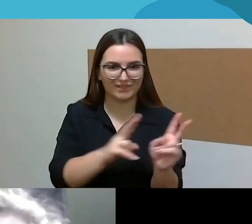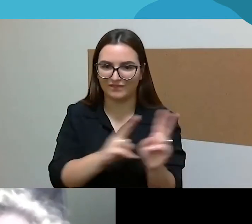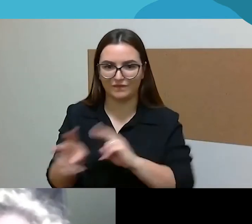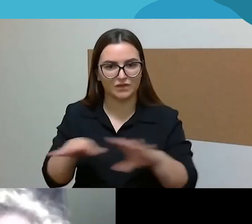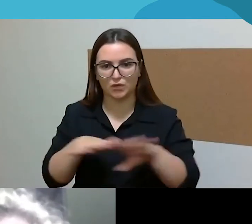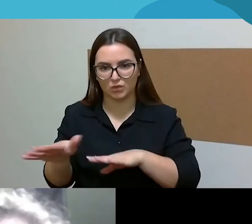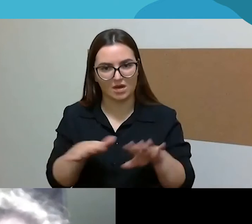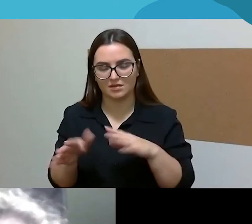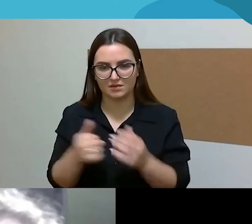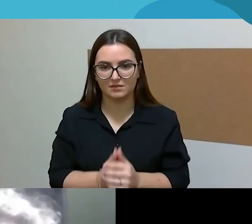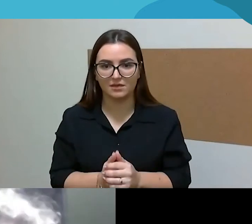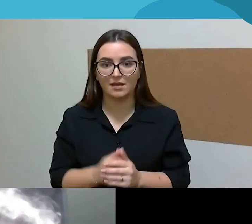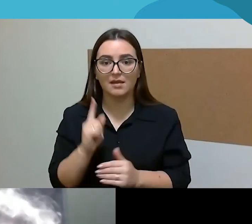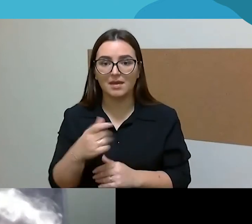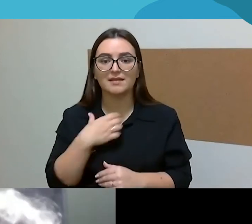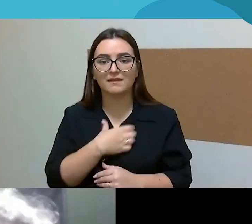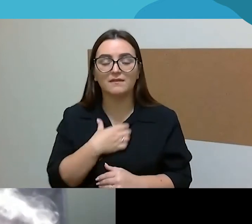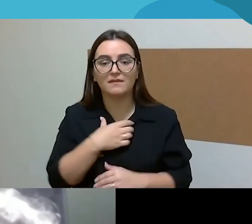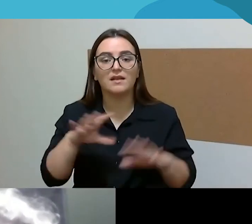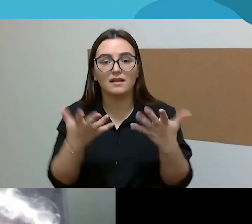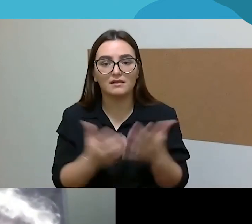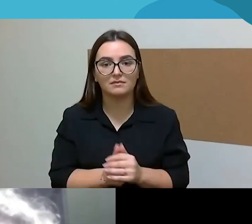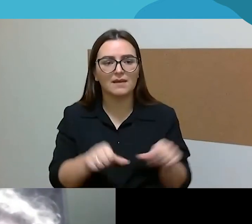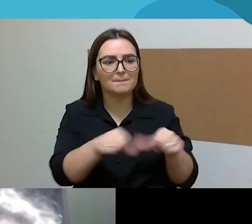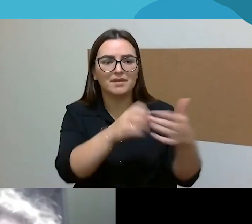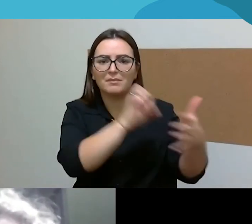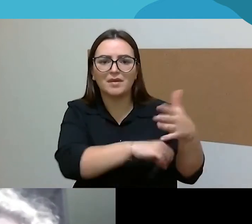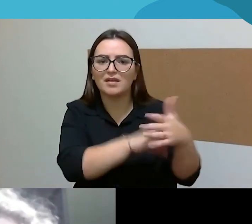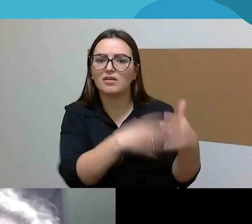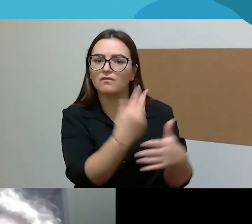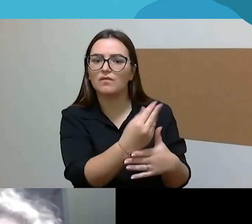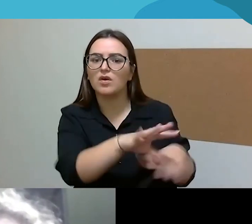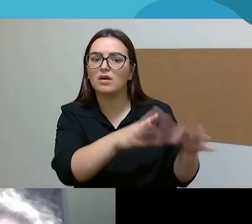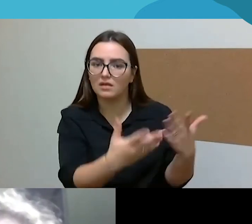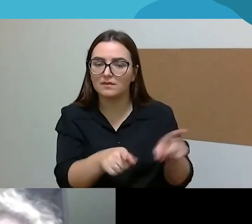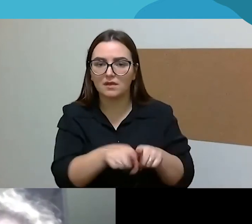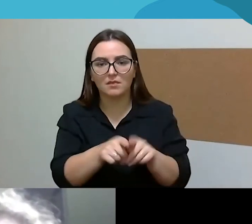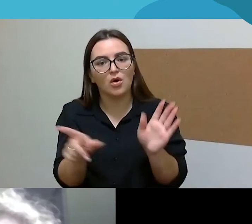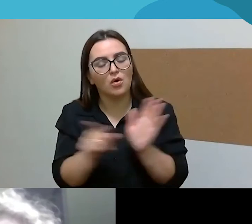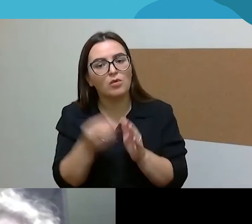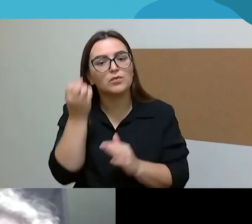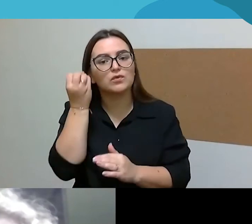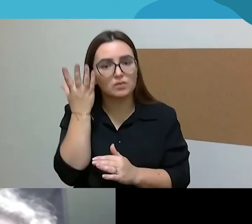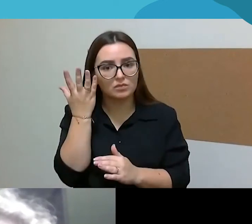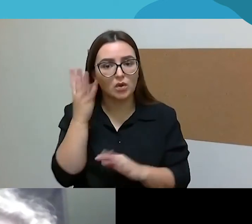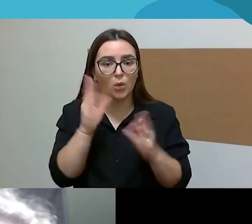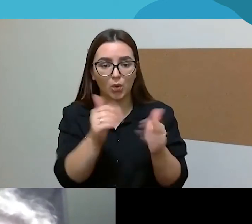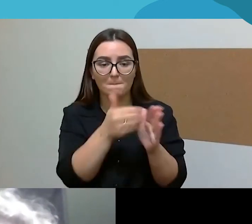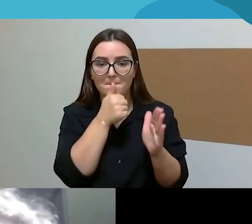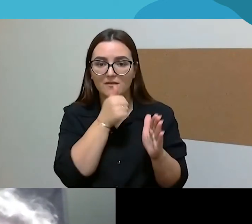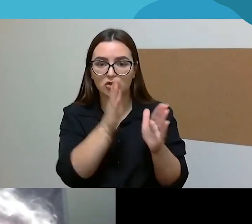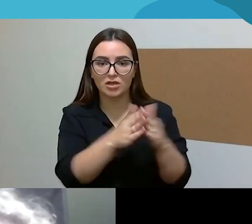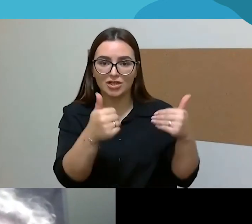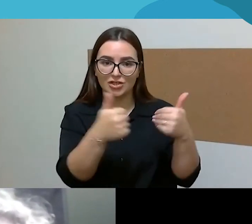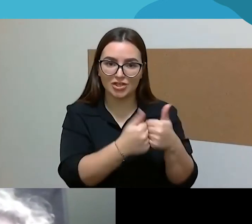turėtume matyti tam tikrus objektyves priežasys, kodėl taip vyksta. Ir turim suvokti, kad komet šeimos yra kūriamos iš